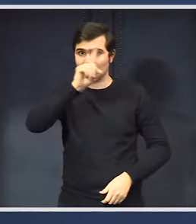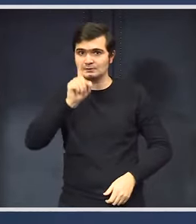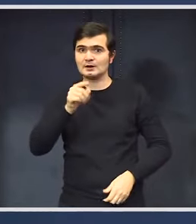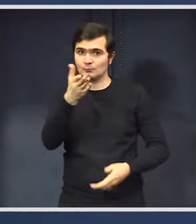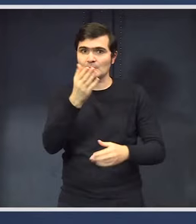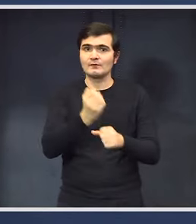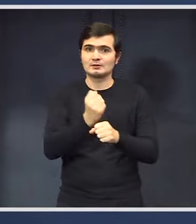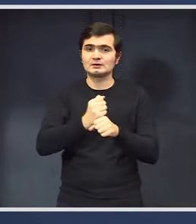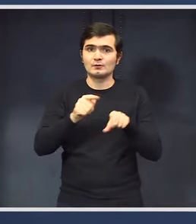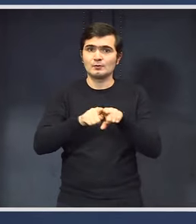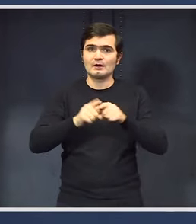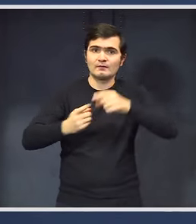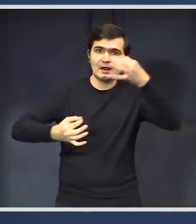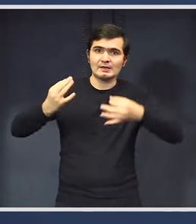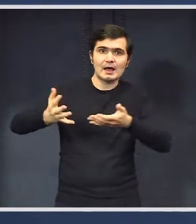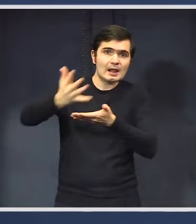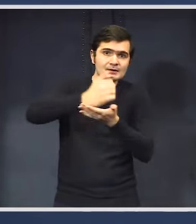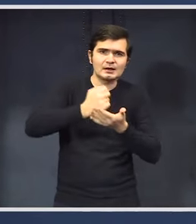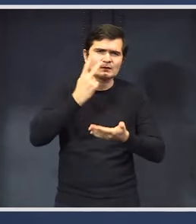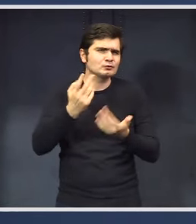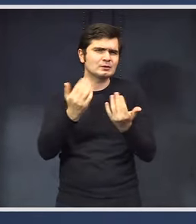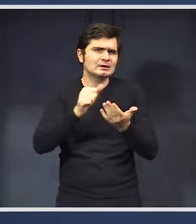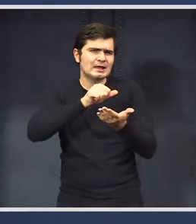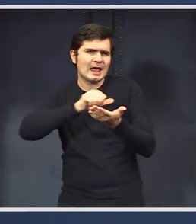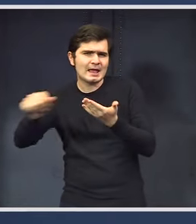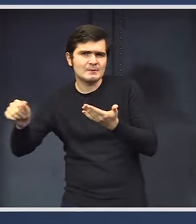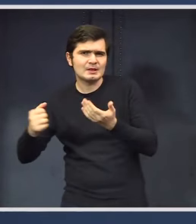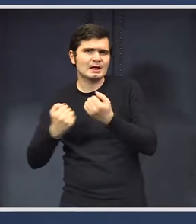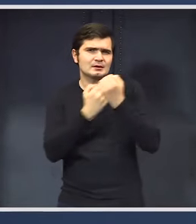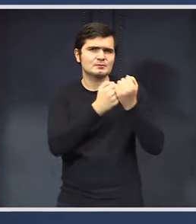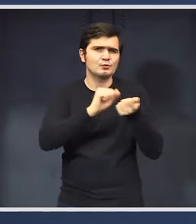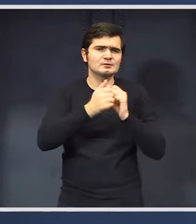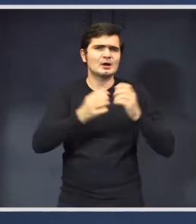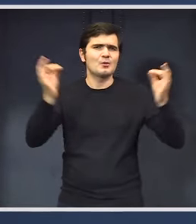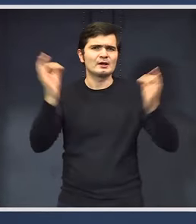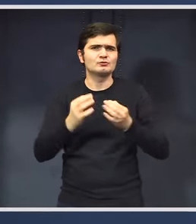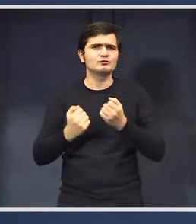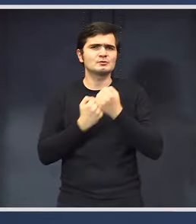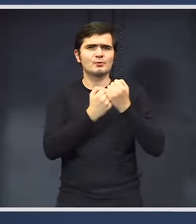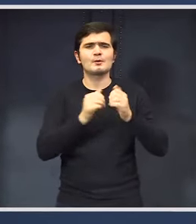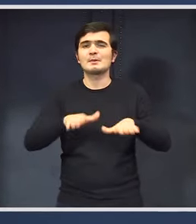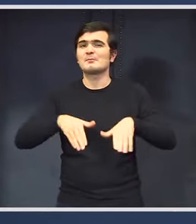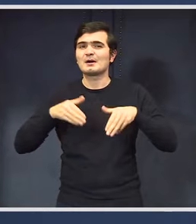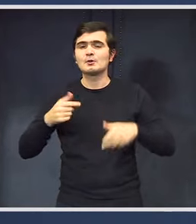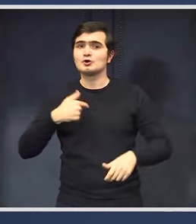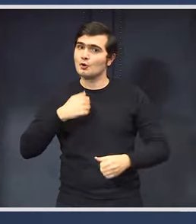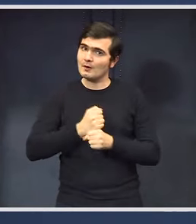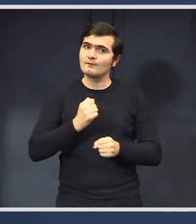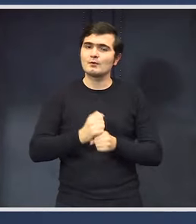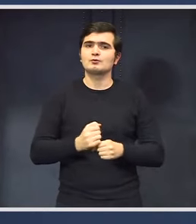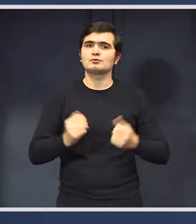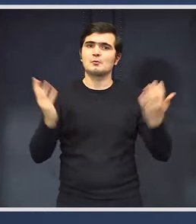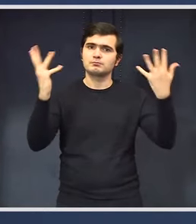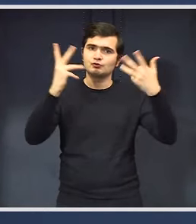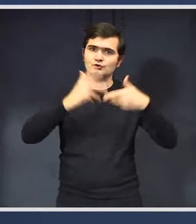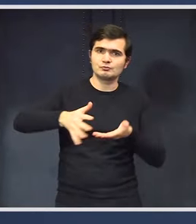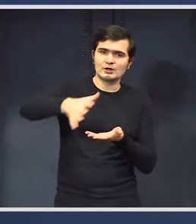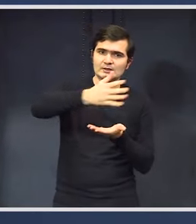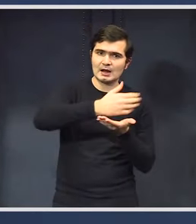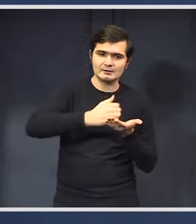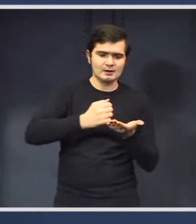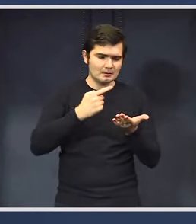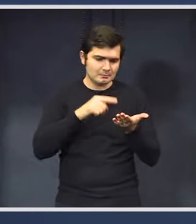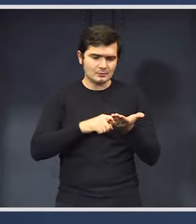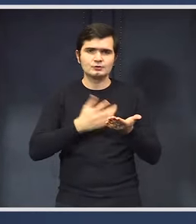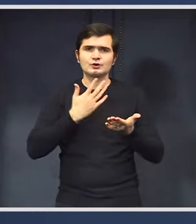centralizare și știți câte vor fi eliminate sau câte vor fi reduse, chiar și prin Parlament? Eu am făcut o centralizare și de aceea am venit cu propunerea